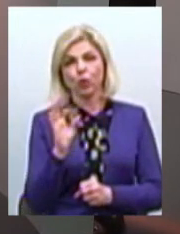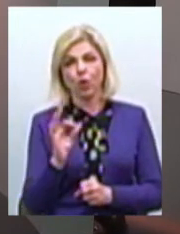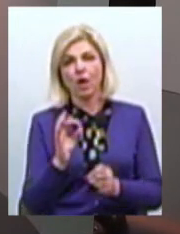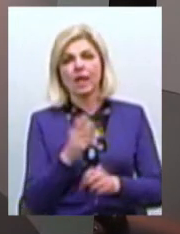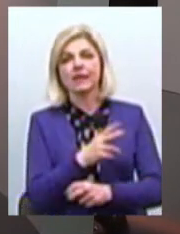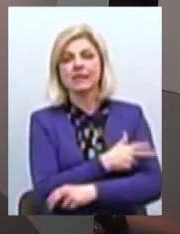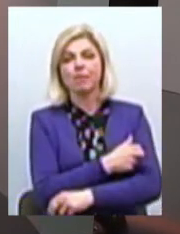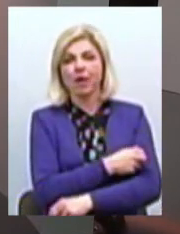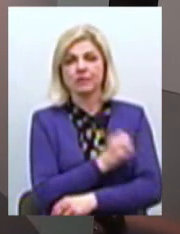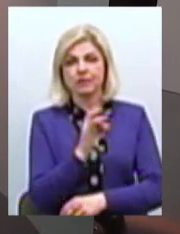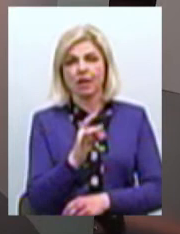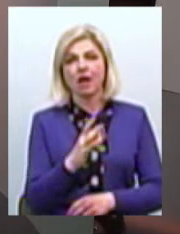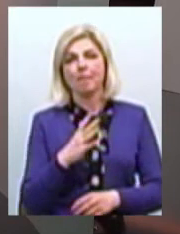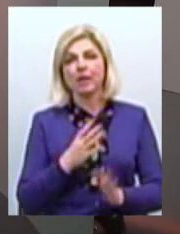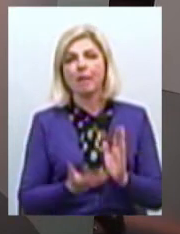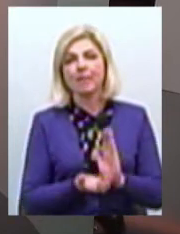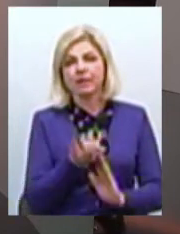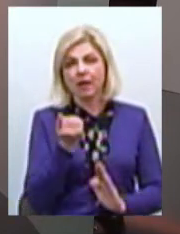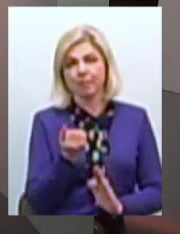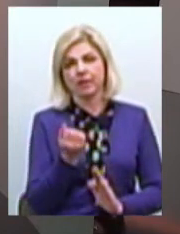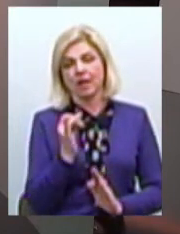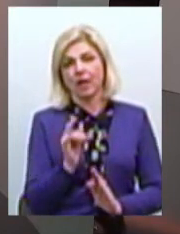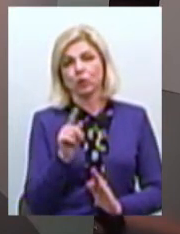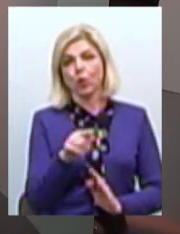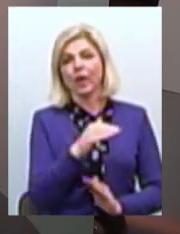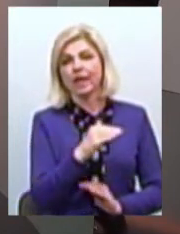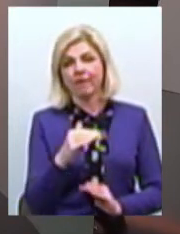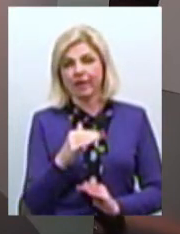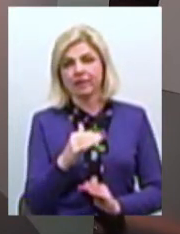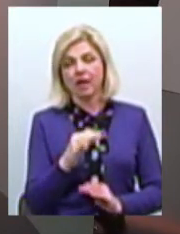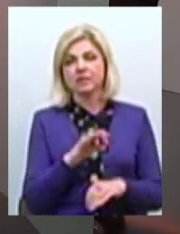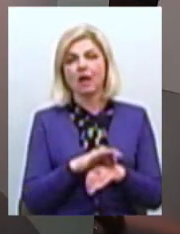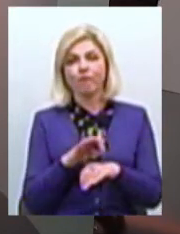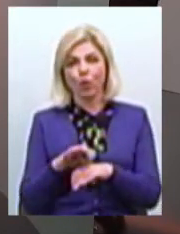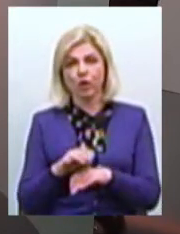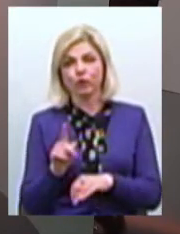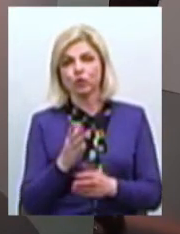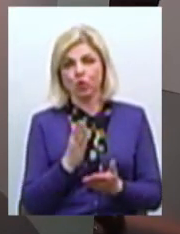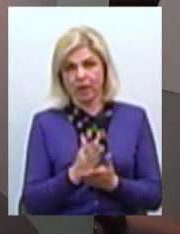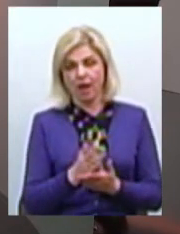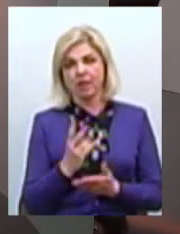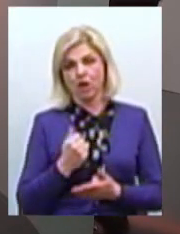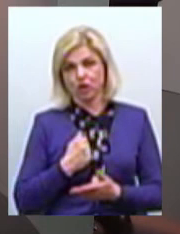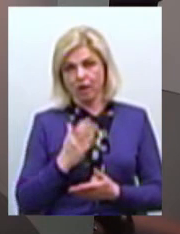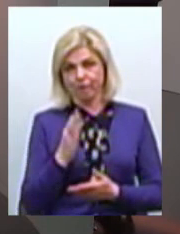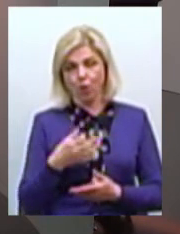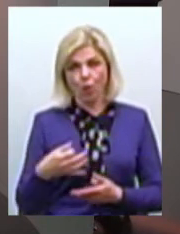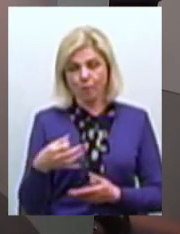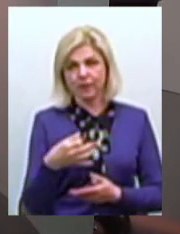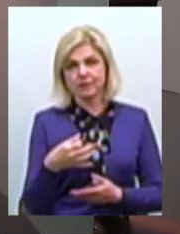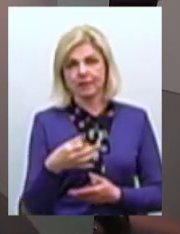був підтриманий І той рівень захворювань, який є, на жаль, в області А ми,